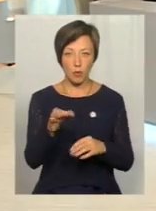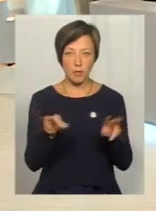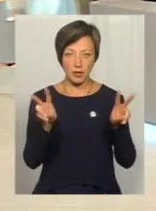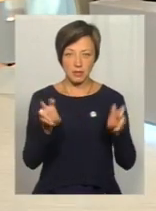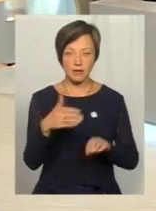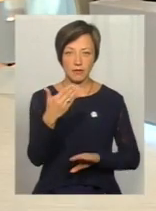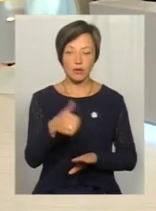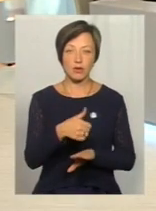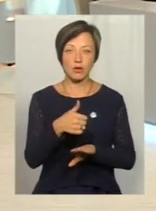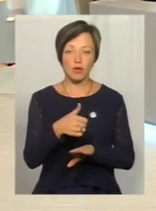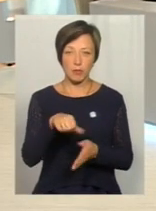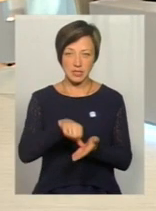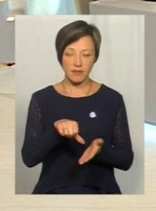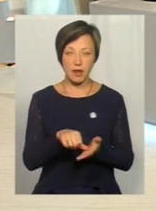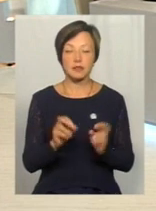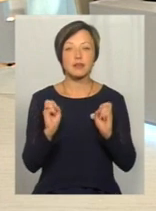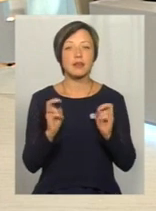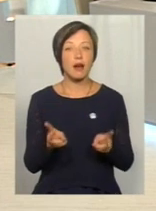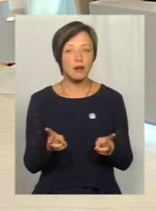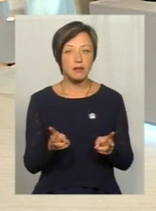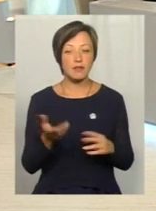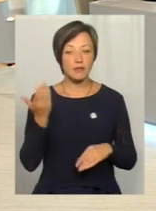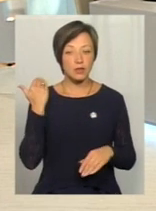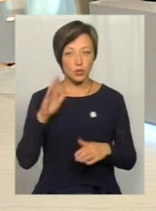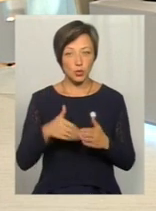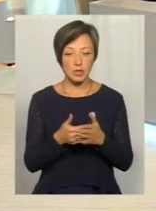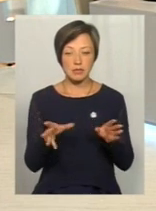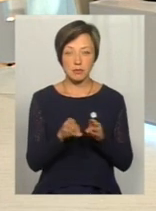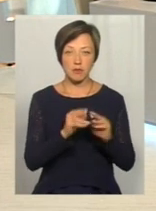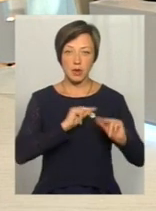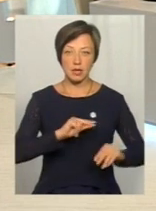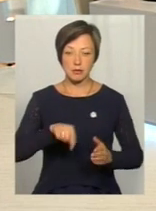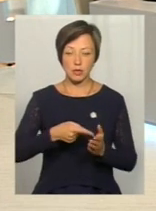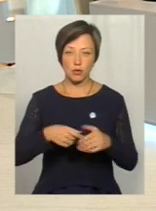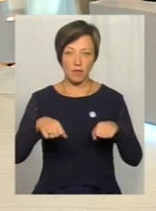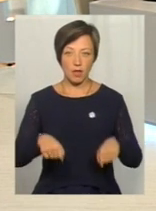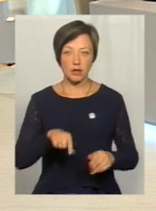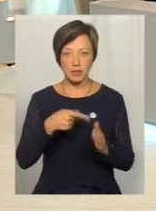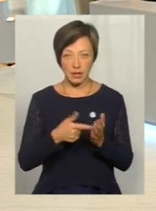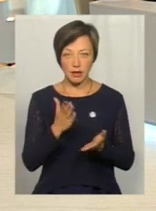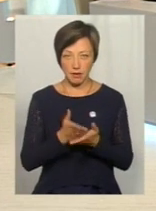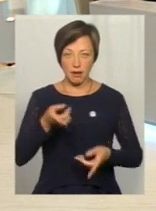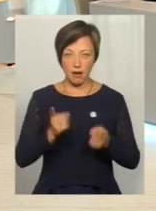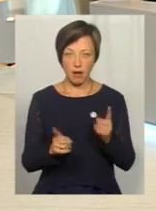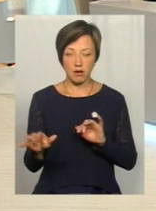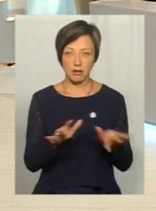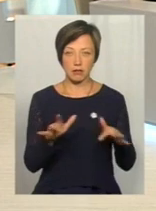ви, пане Валентина, представляєте. Тож, як відтоді пішла співпраця з міською владою? Чи є реальні кроки?